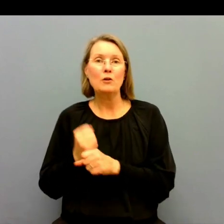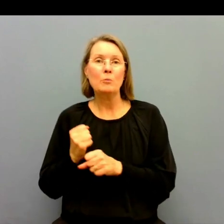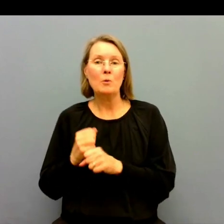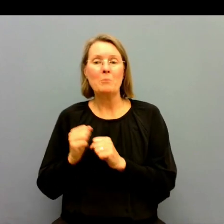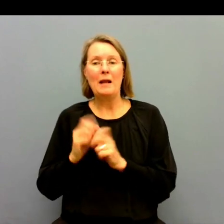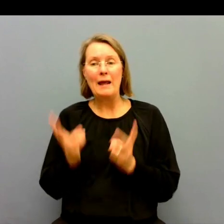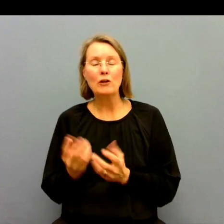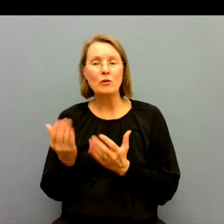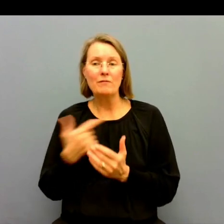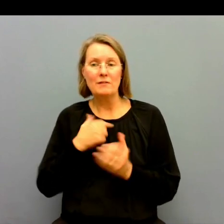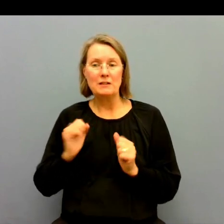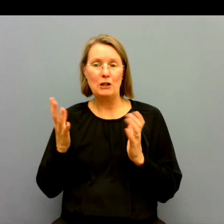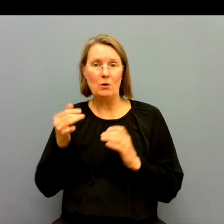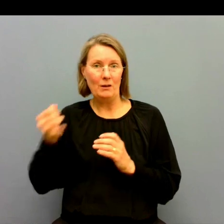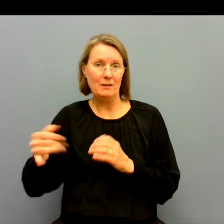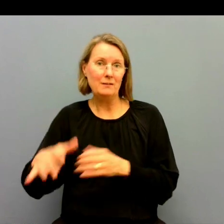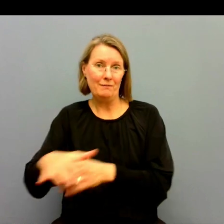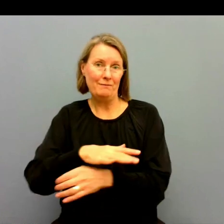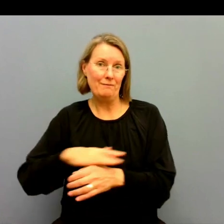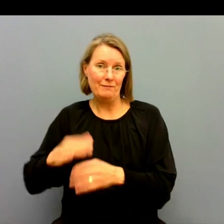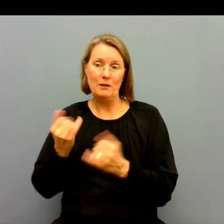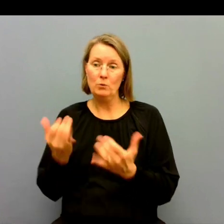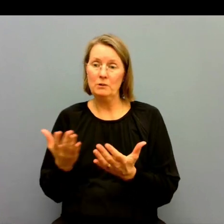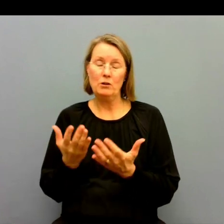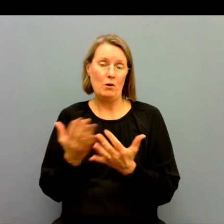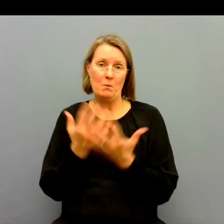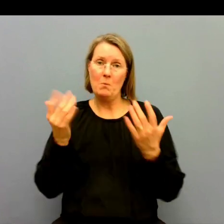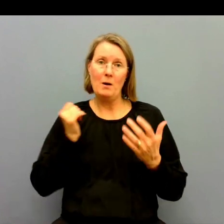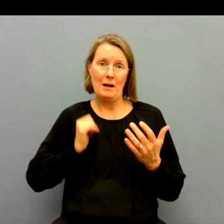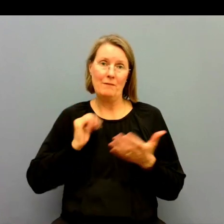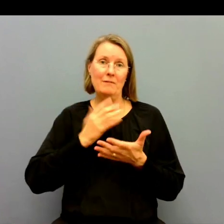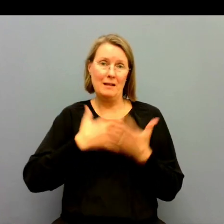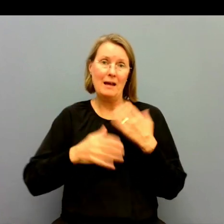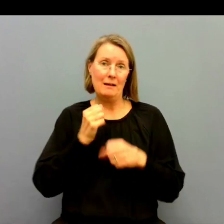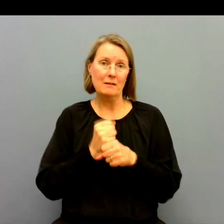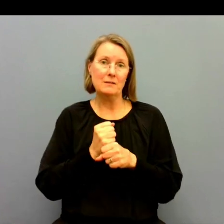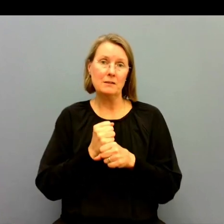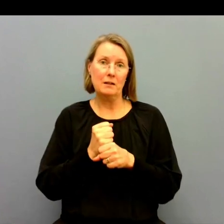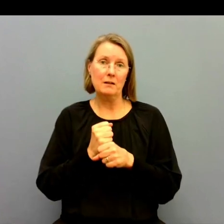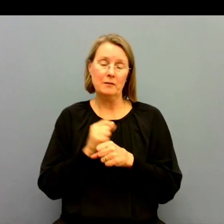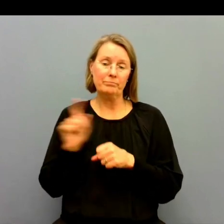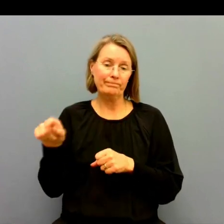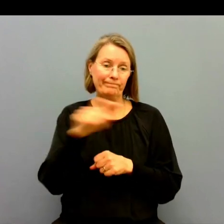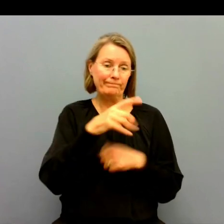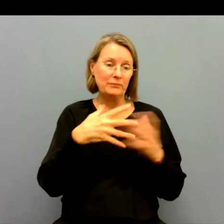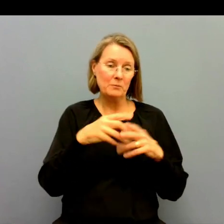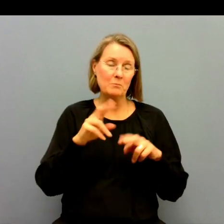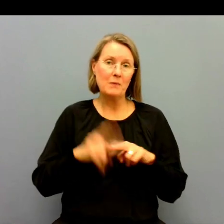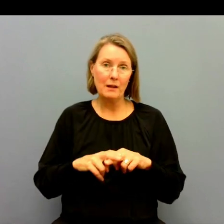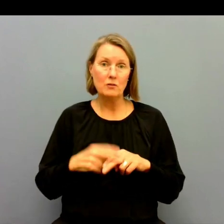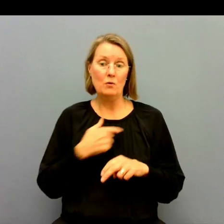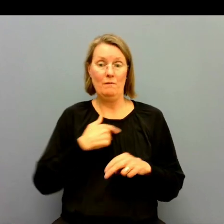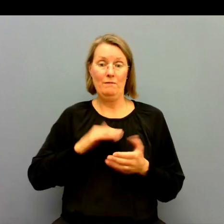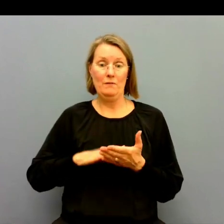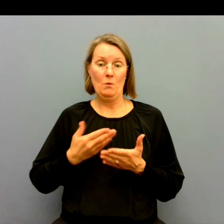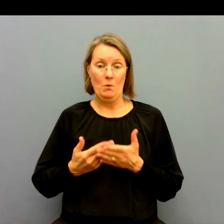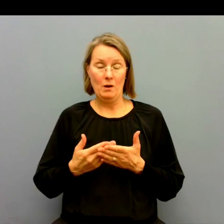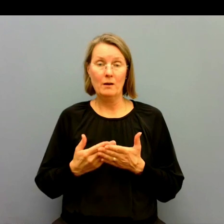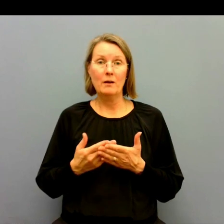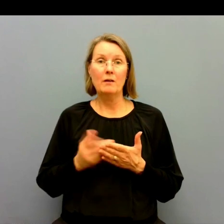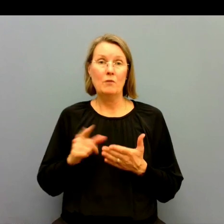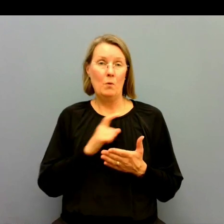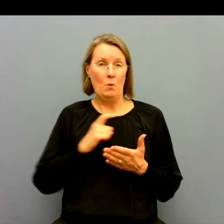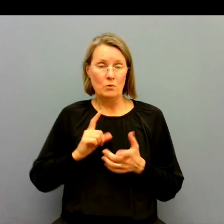jobb fast vi förväntas kunna göra det på fältet. idag pratar många väldigt mycket engelska på arbetsplatser till exempel. Och för oss